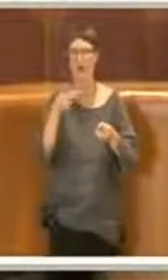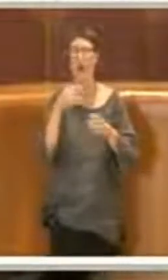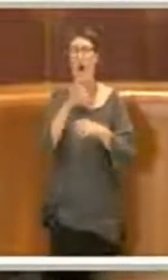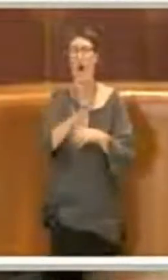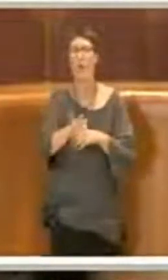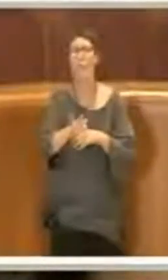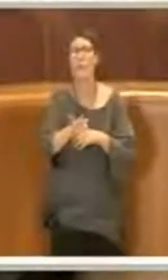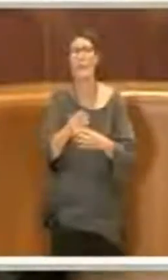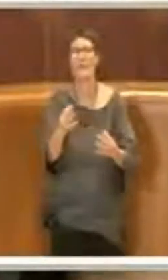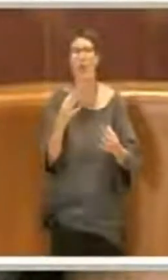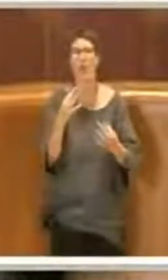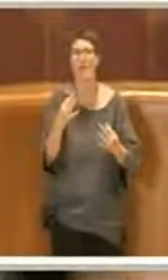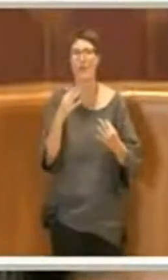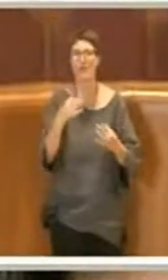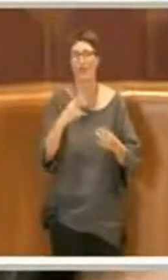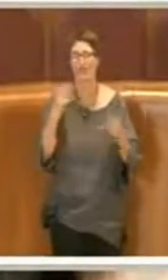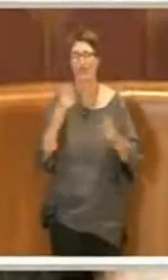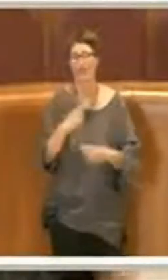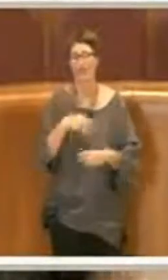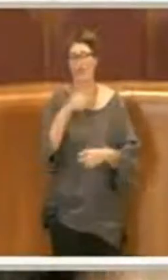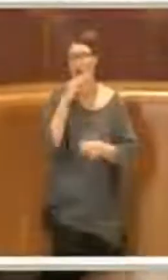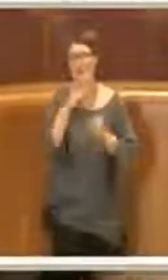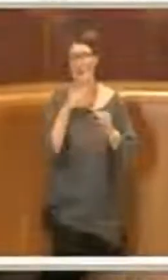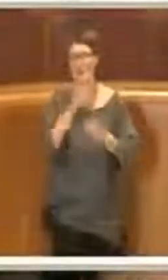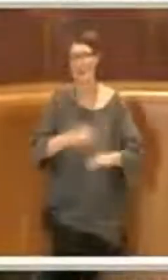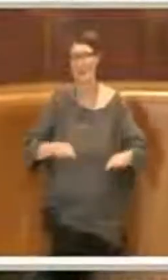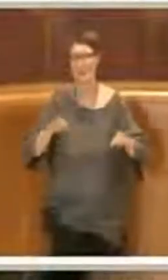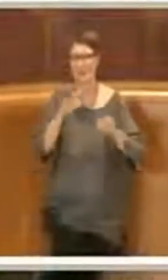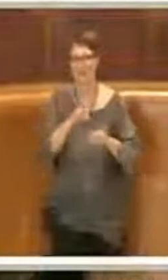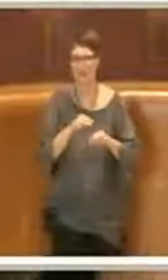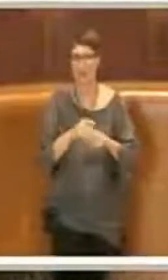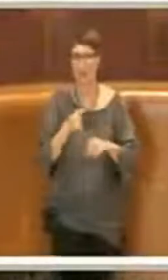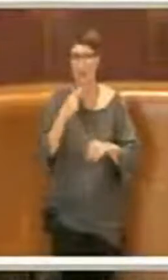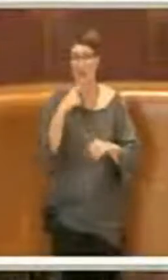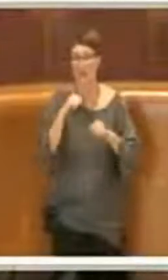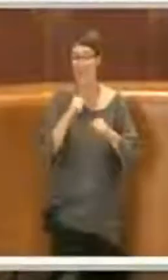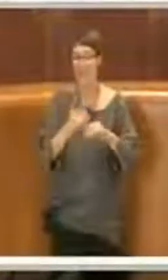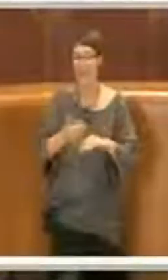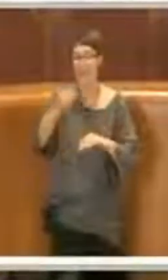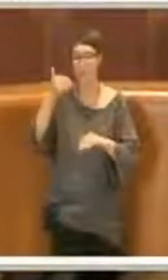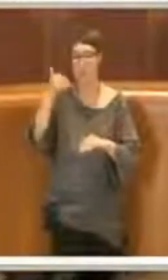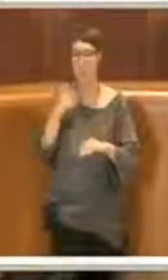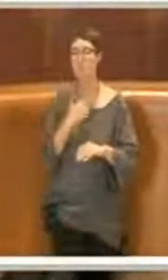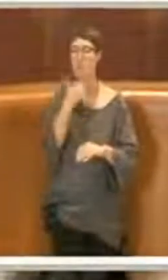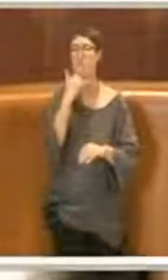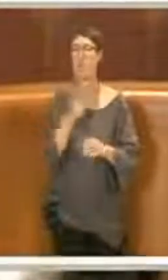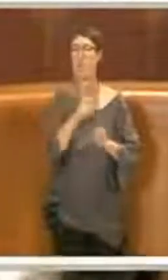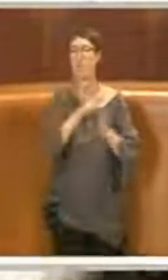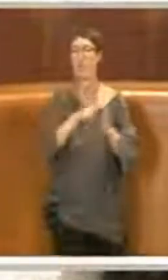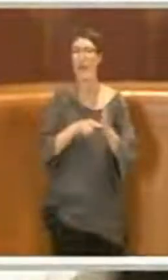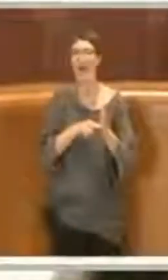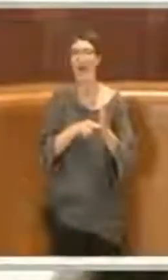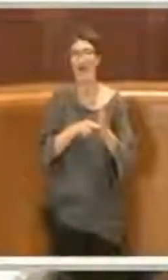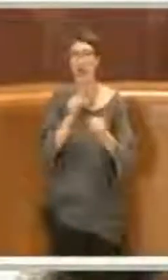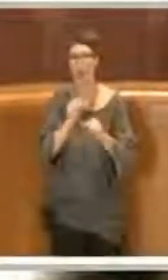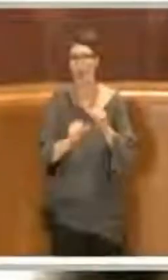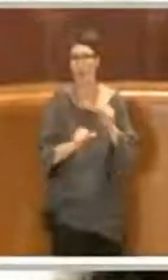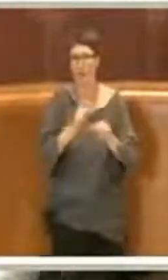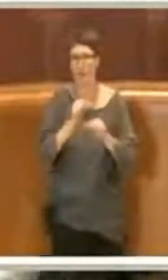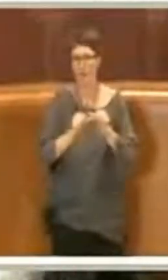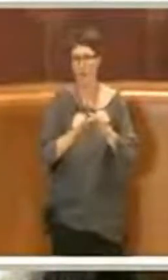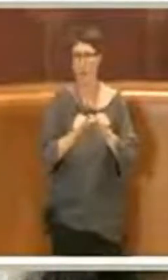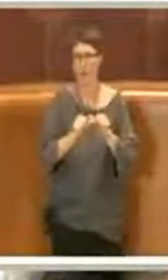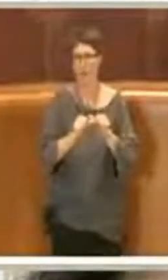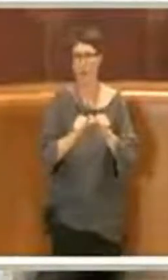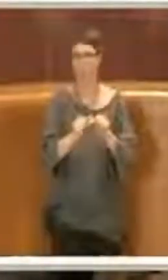ci ha preceduto, chi ha preceduto questa amministrazione, voleva riformare il regolamento dei centri anziani e in più di tre anni e mezzo